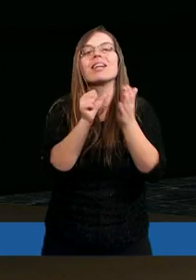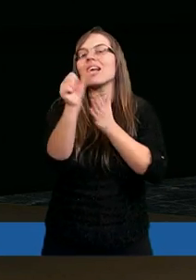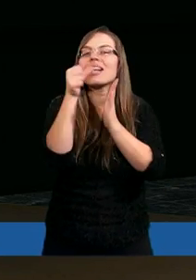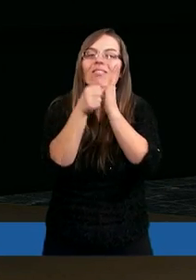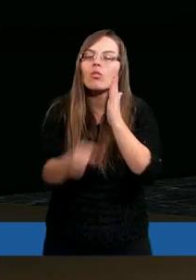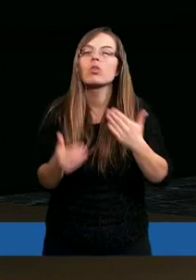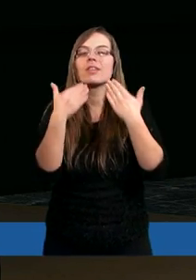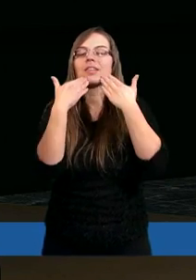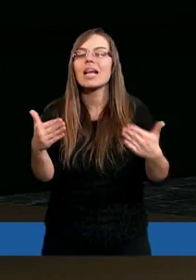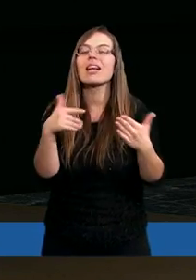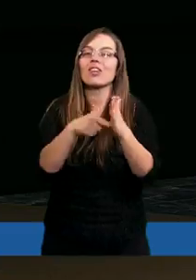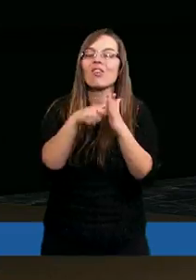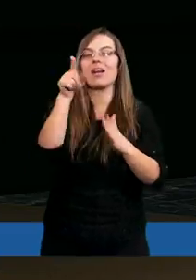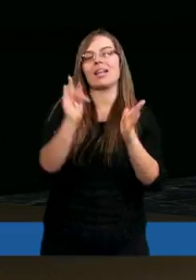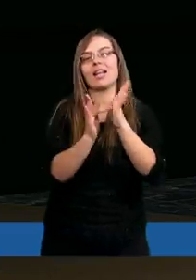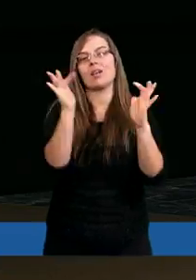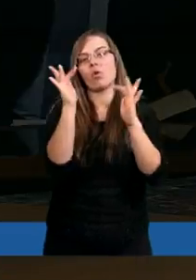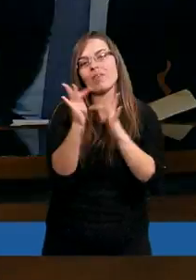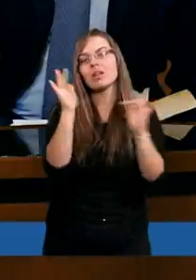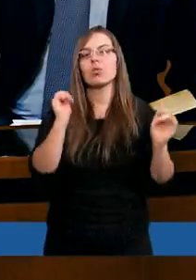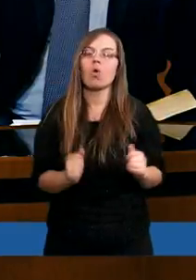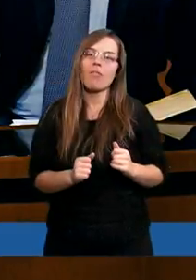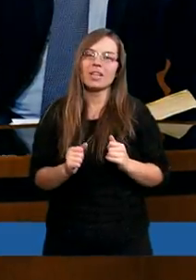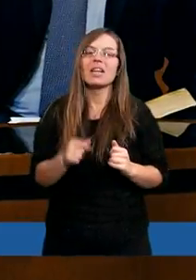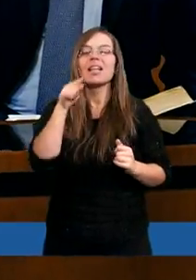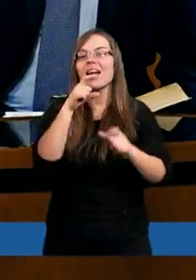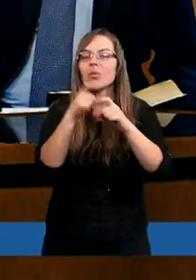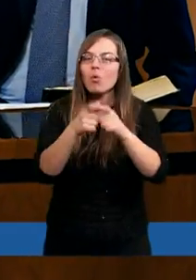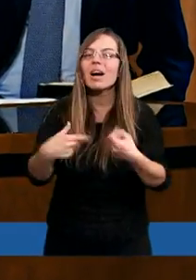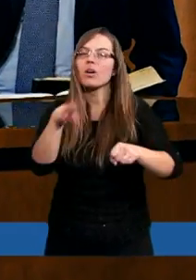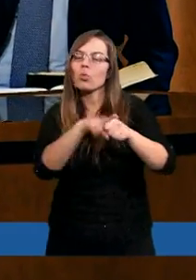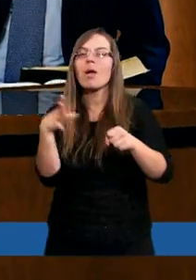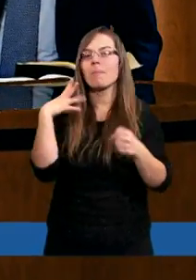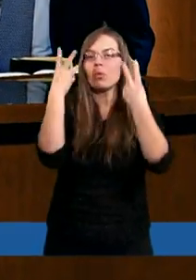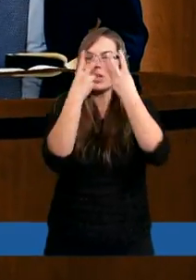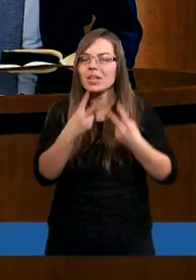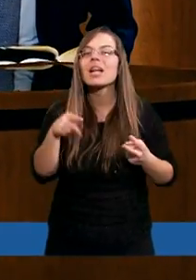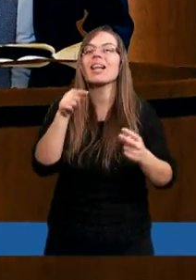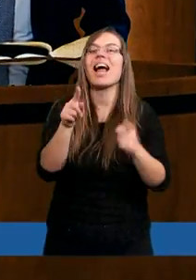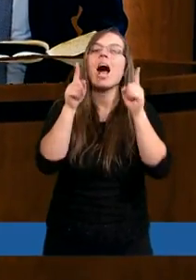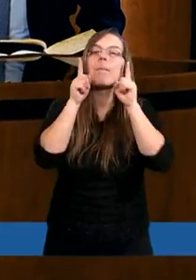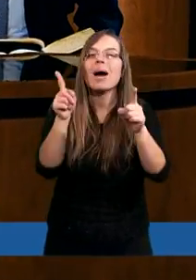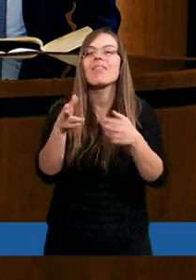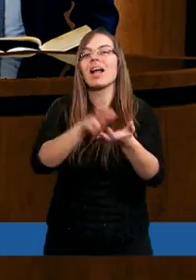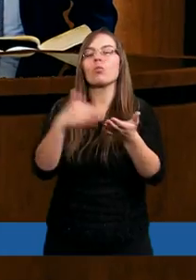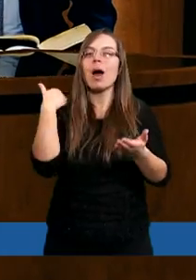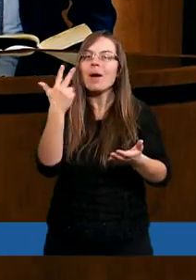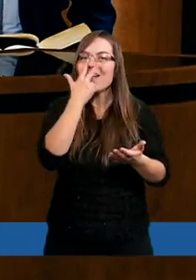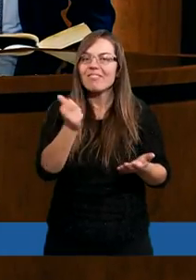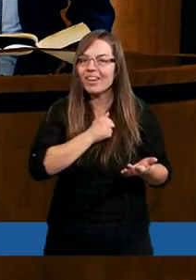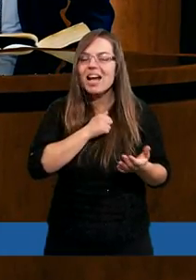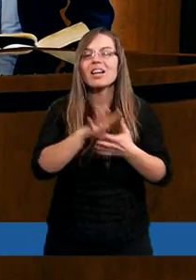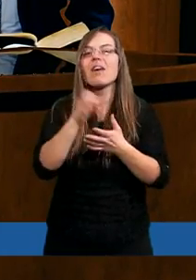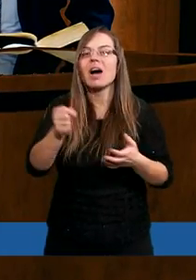wyłącznie dzięki przelnej krwi Jezusa Chrystusa. Te słowa, które były czytane, ta prawda wyrażona przez